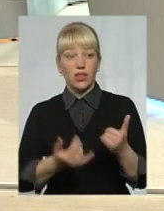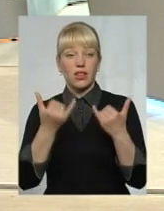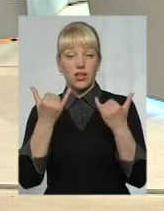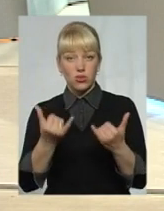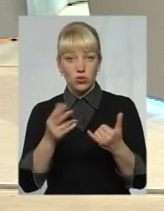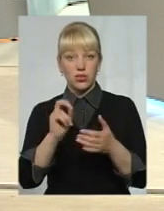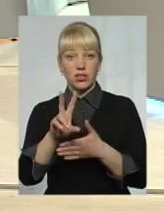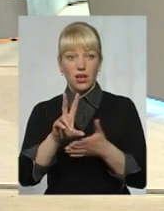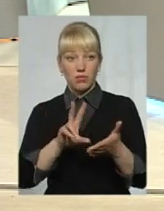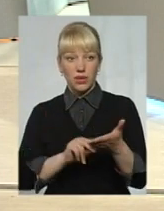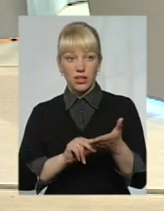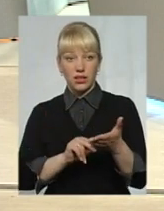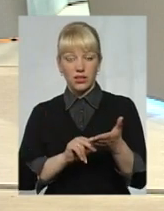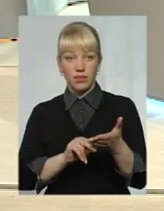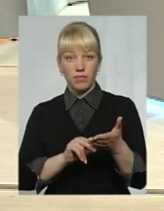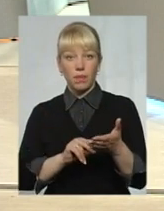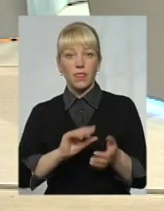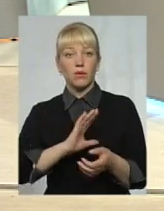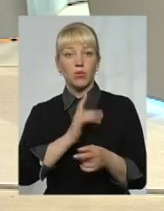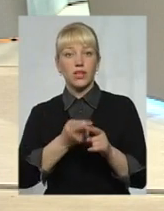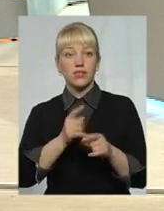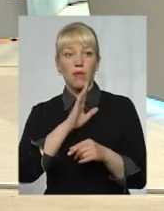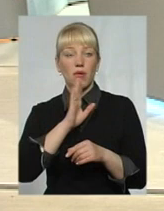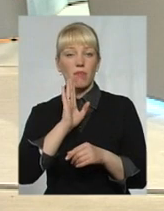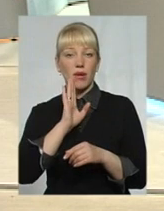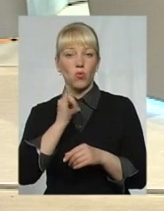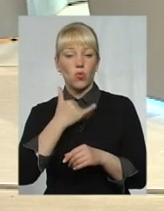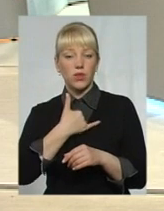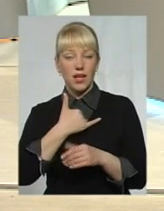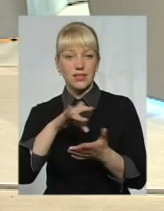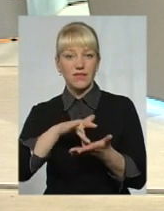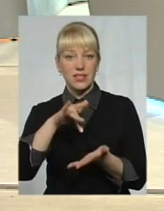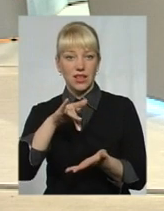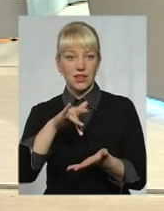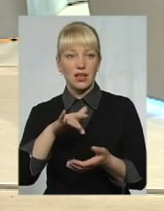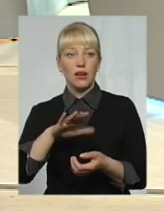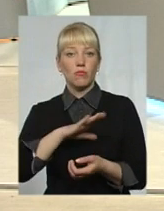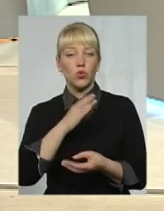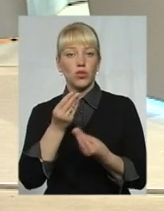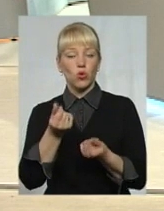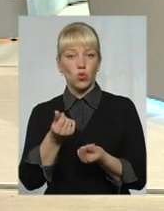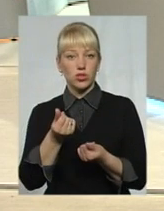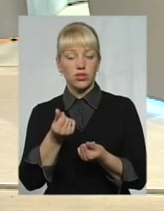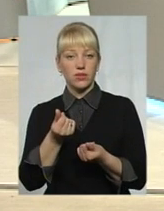Наталія Валентиновна, на сьогодні, як приклад, була ця мама в нас в центрі, були кошти,